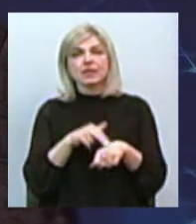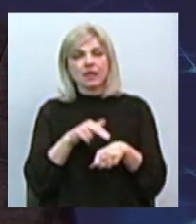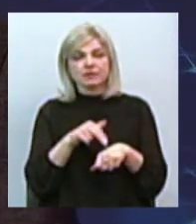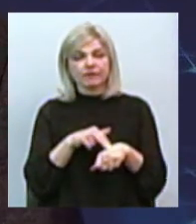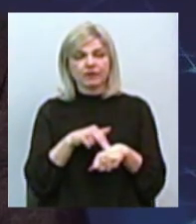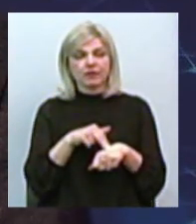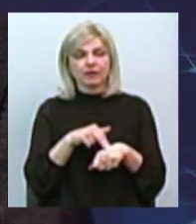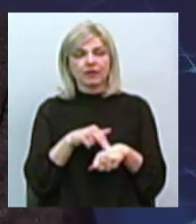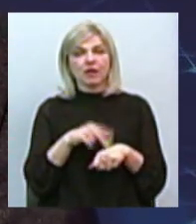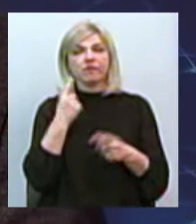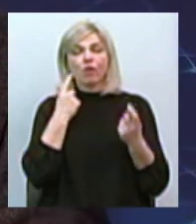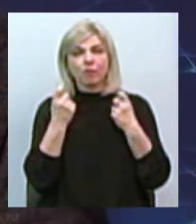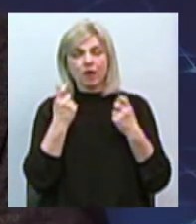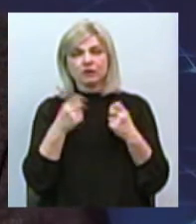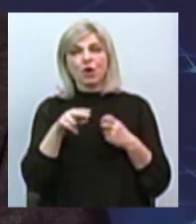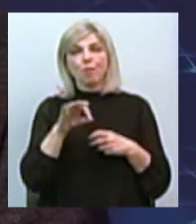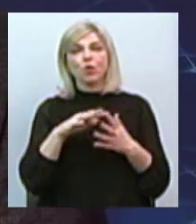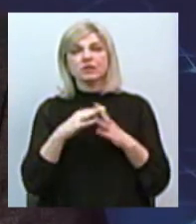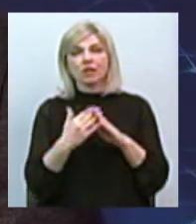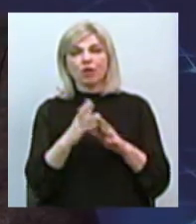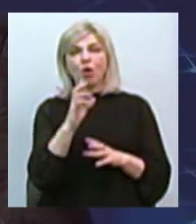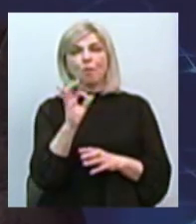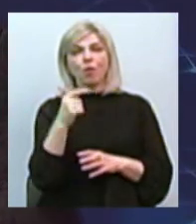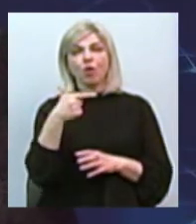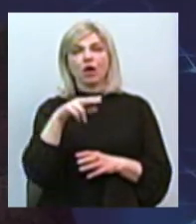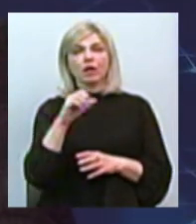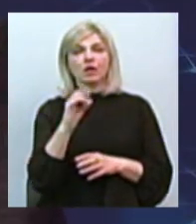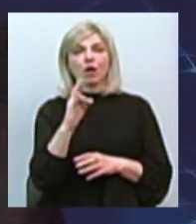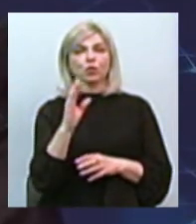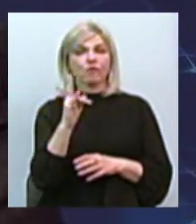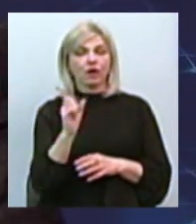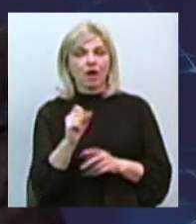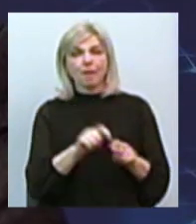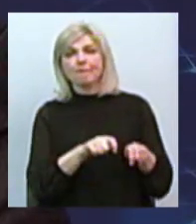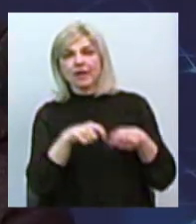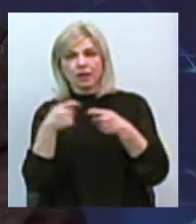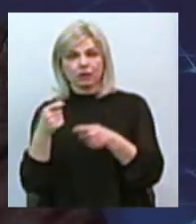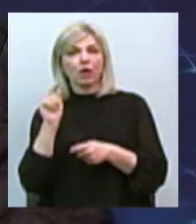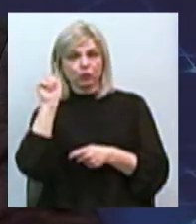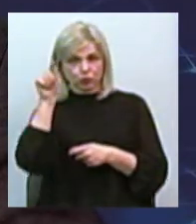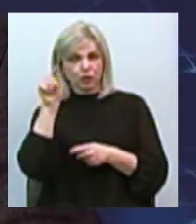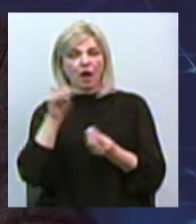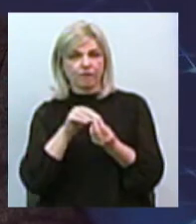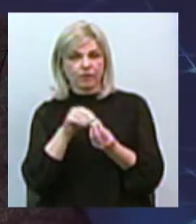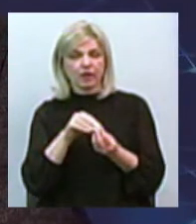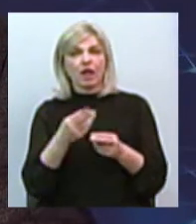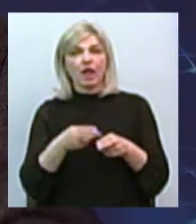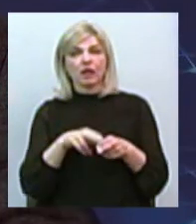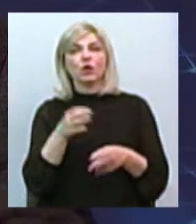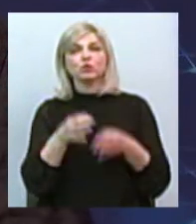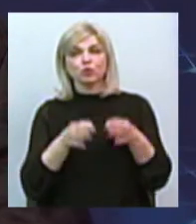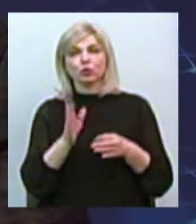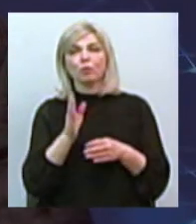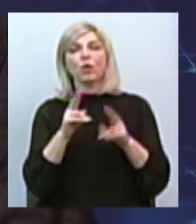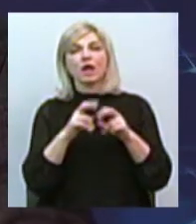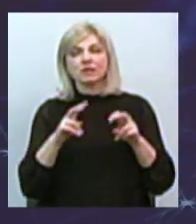данні по Богданівці, я не знаю, як з Березками, передані туди ж. Т.е. цей суд буде розсматривати